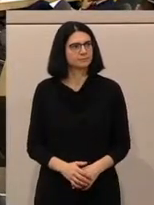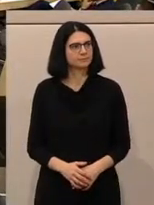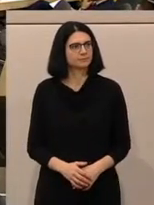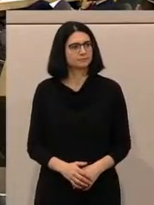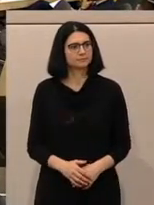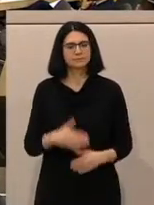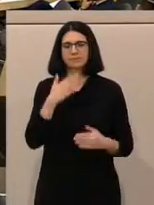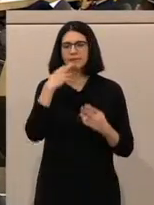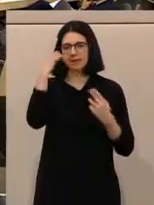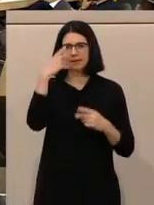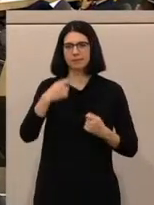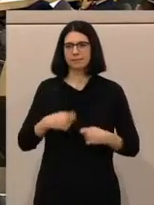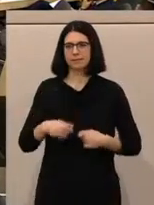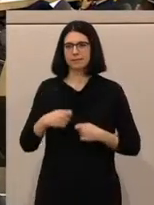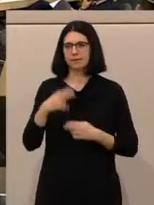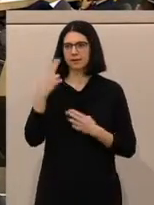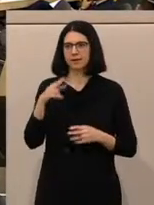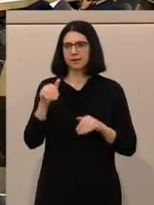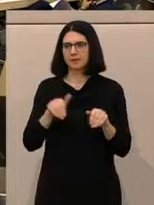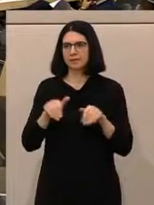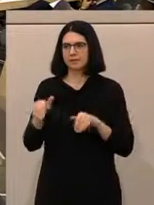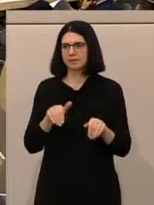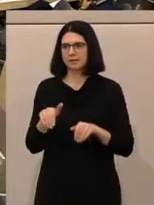Danke, Herr Präsident, Herr Minister.